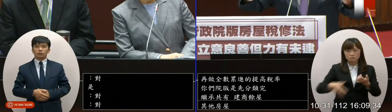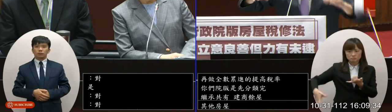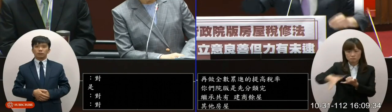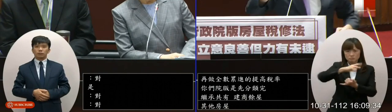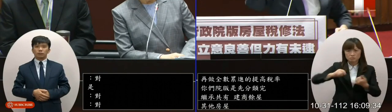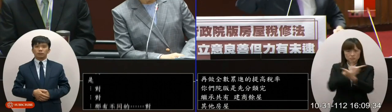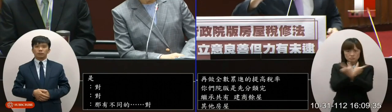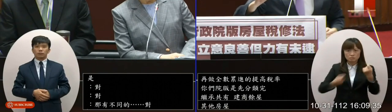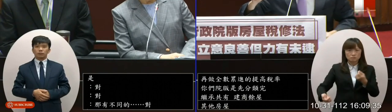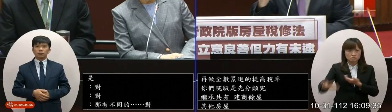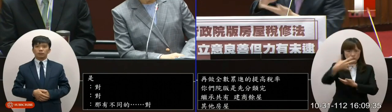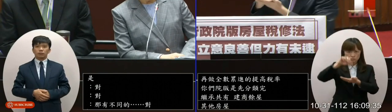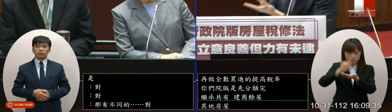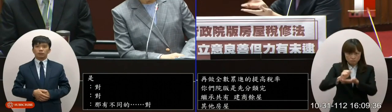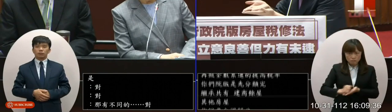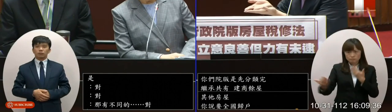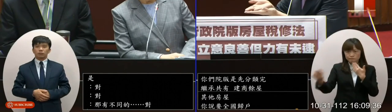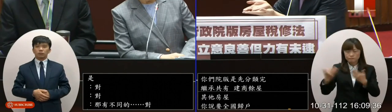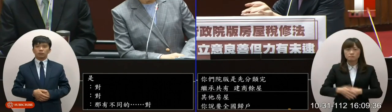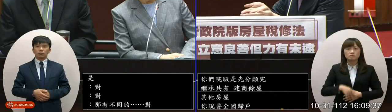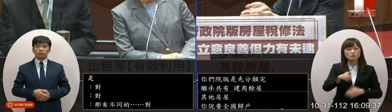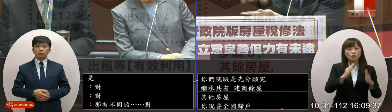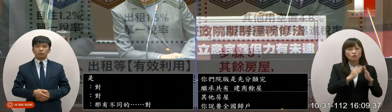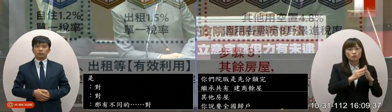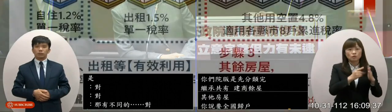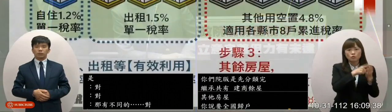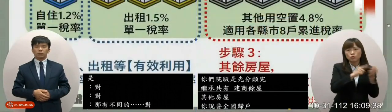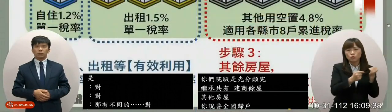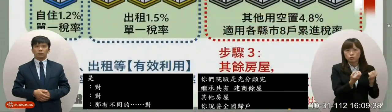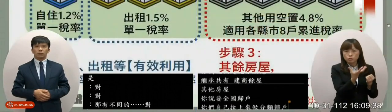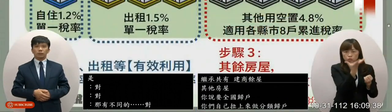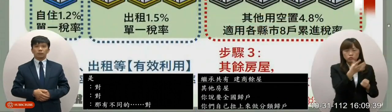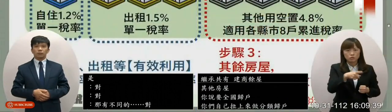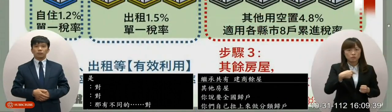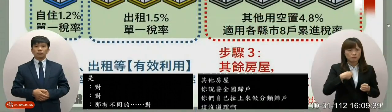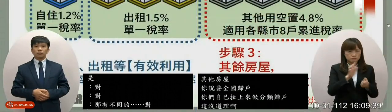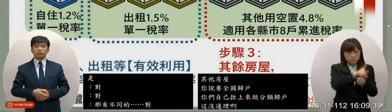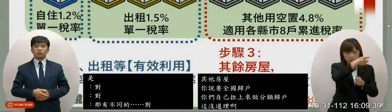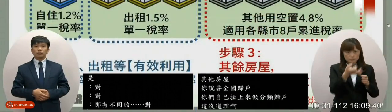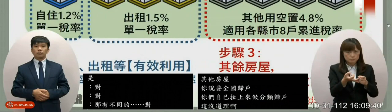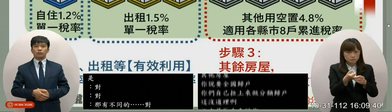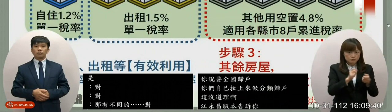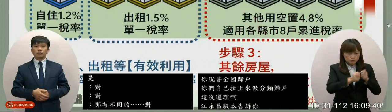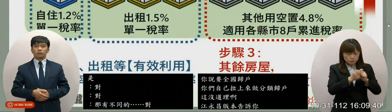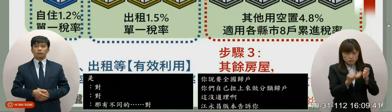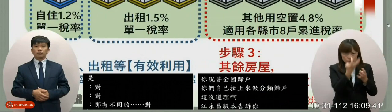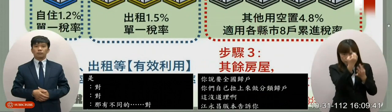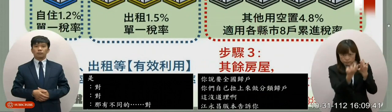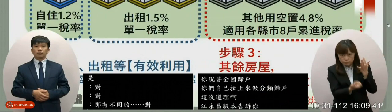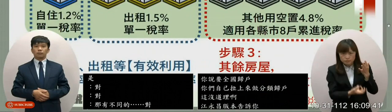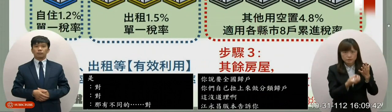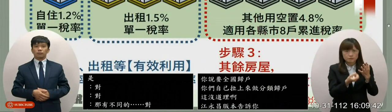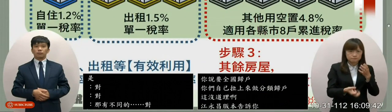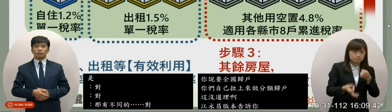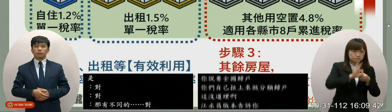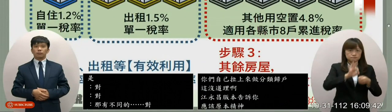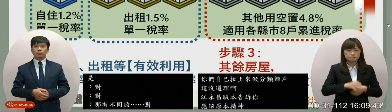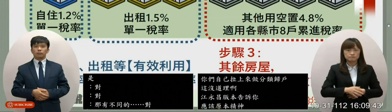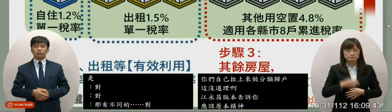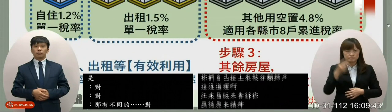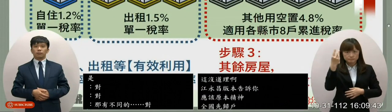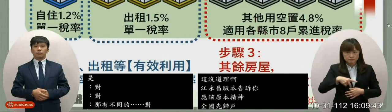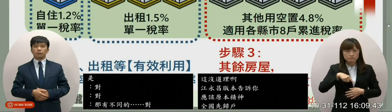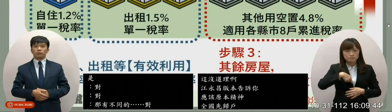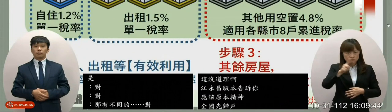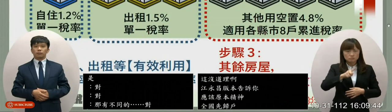先歸戶你這麼多房屋我把你的稅率拉高而且這是全數累進記得全數累進這幾個字喔拉高之後你